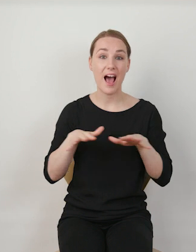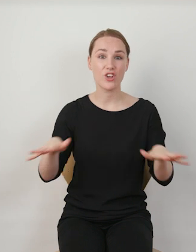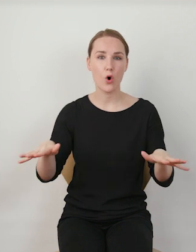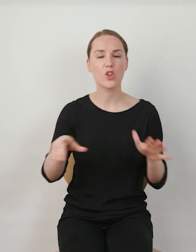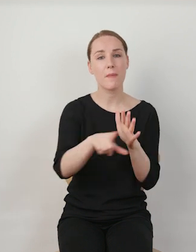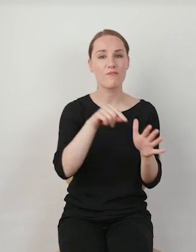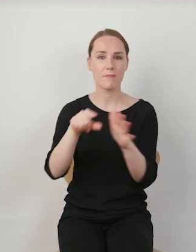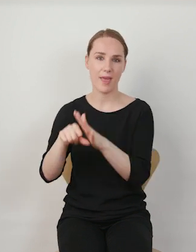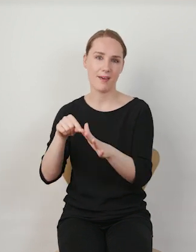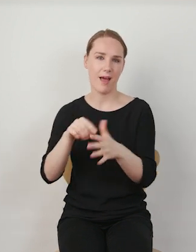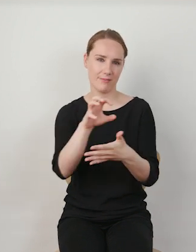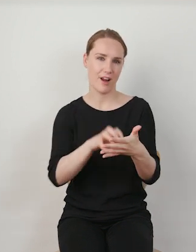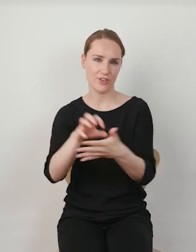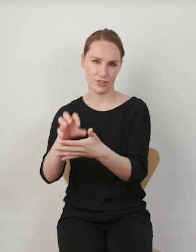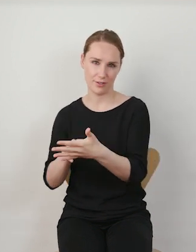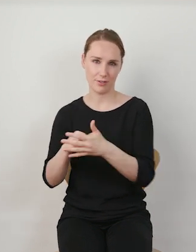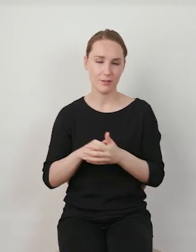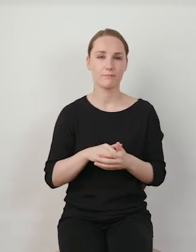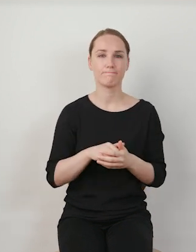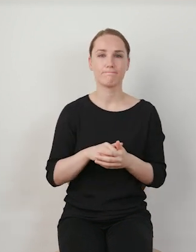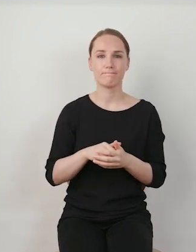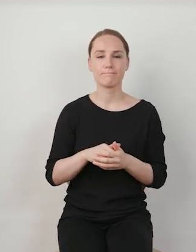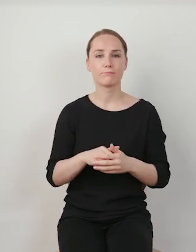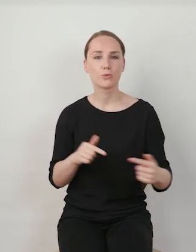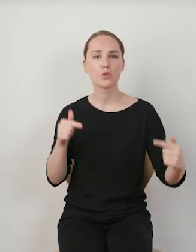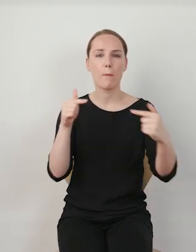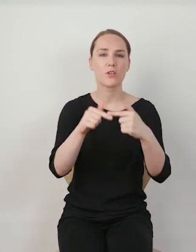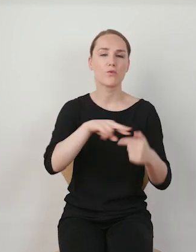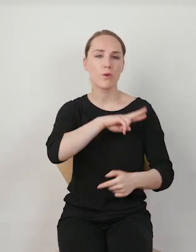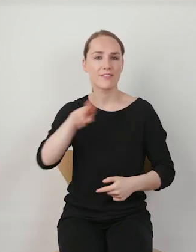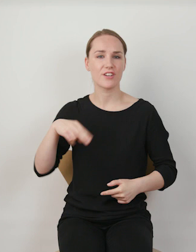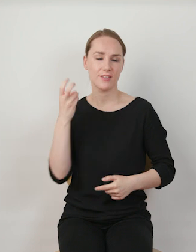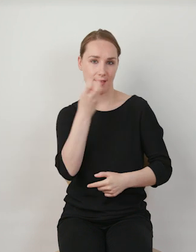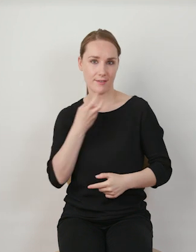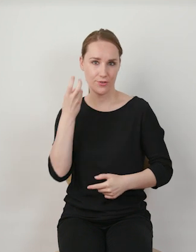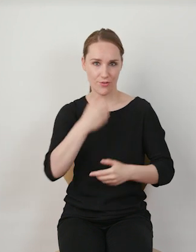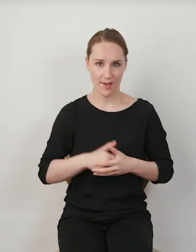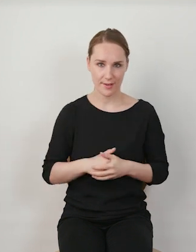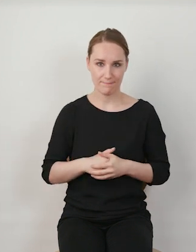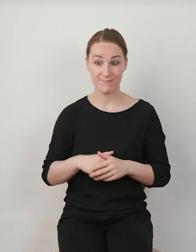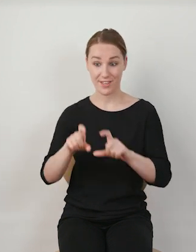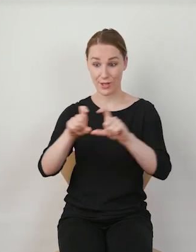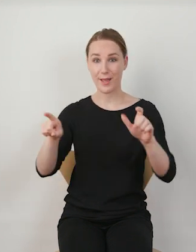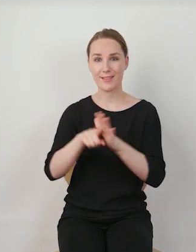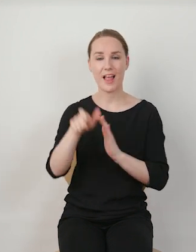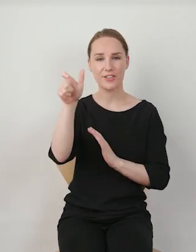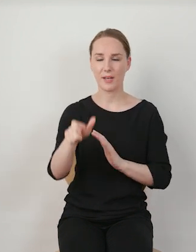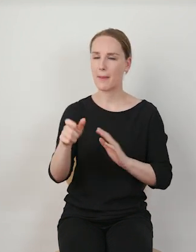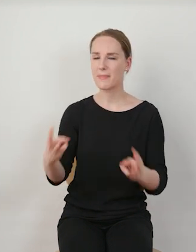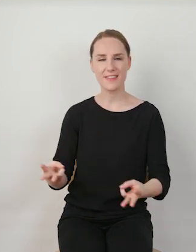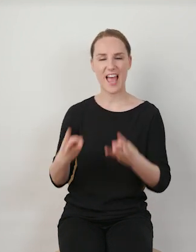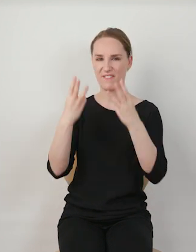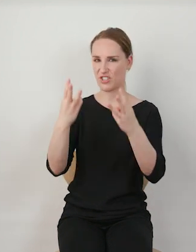są właśnie przez algorytm na podstawie najlepszego dopasowania do naszych zainteresowań. Ta zakładka jest dominująca na